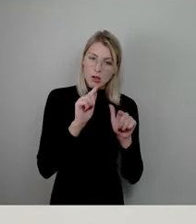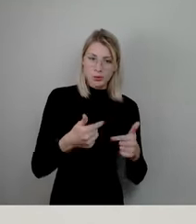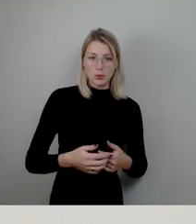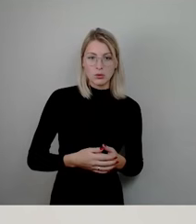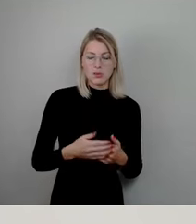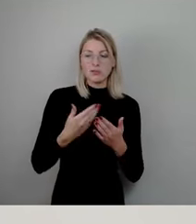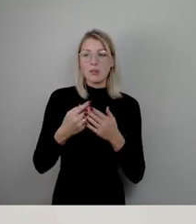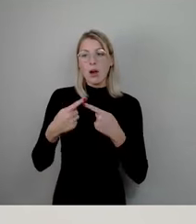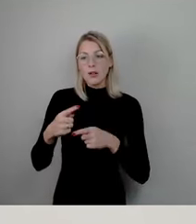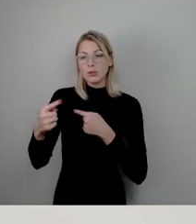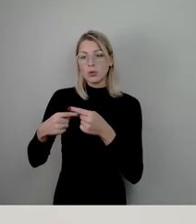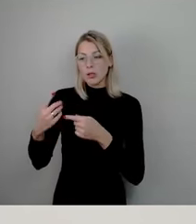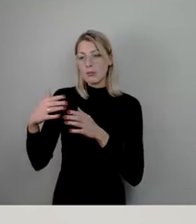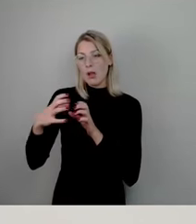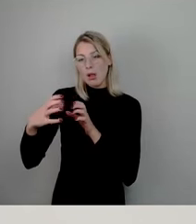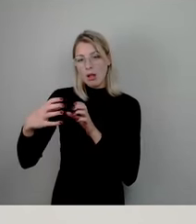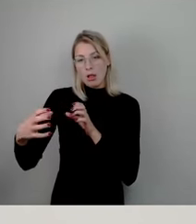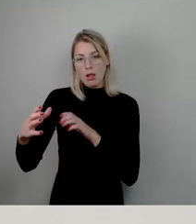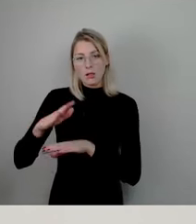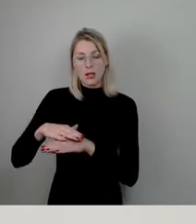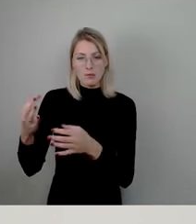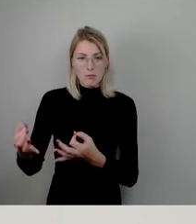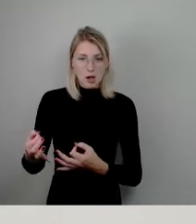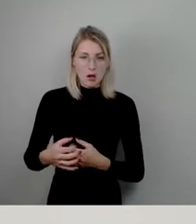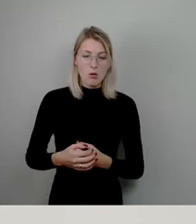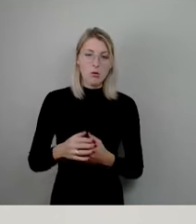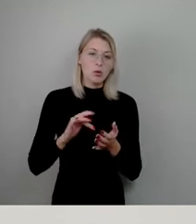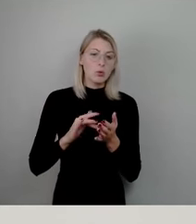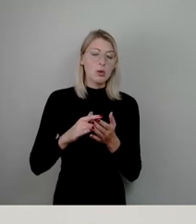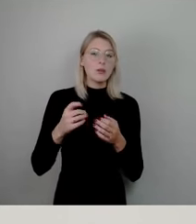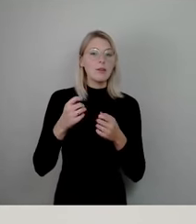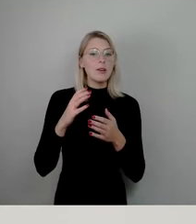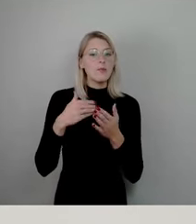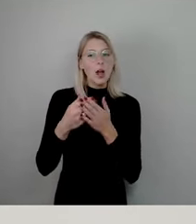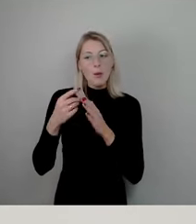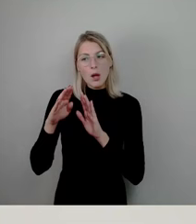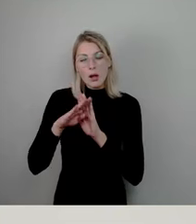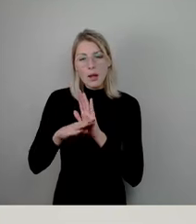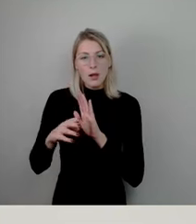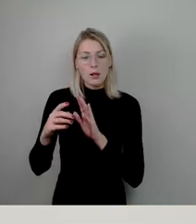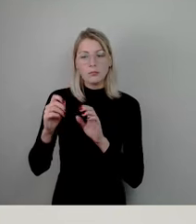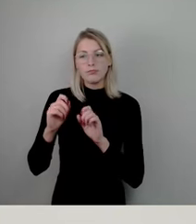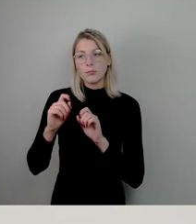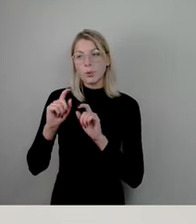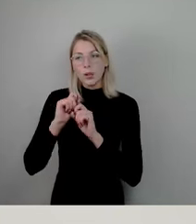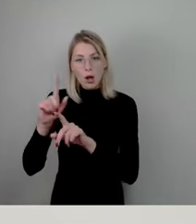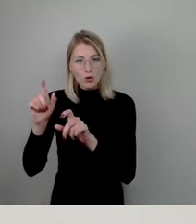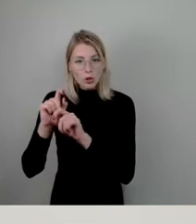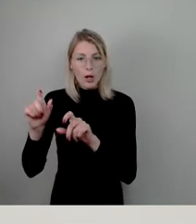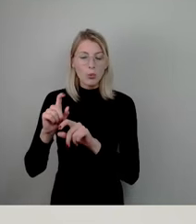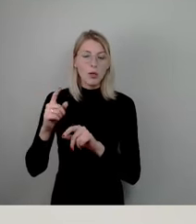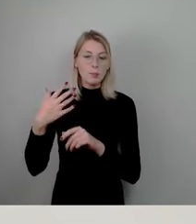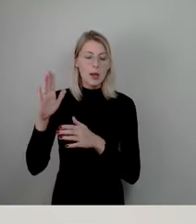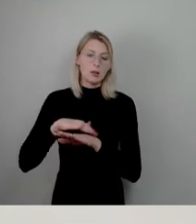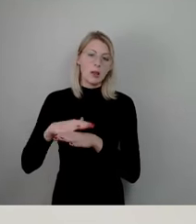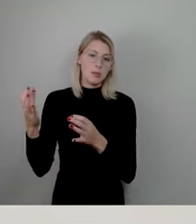weil wir uns an Vergaberegeln und Ausschreibungen sozusagen gebunden sehen, etwas länger. Aber